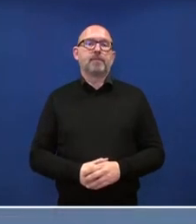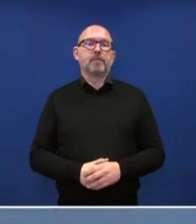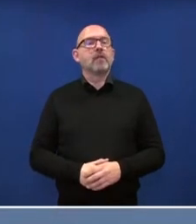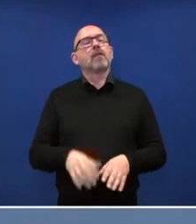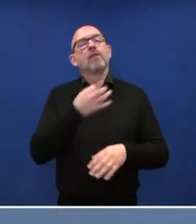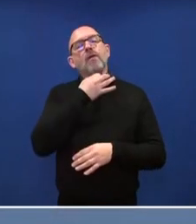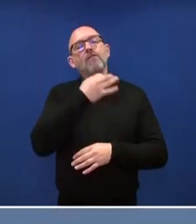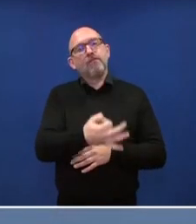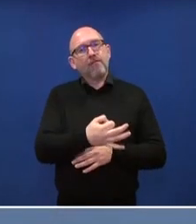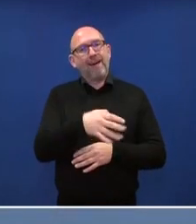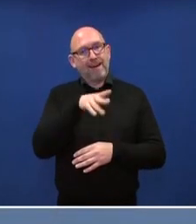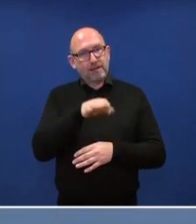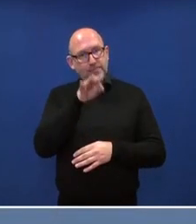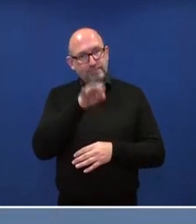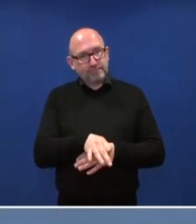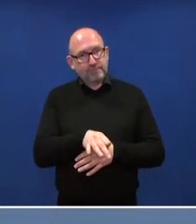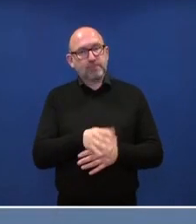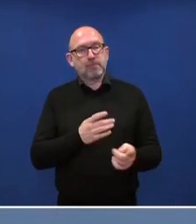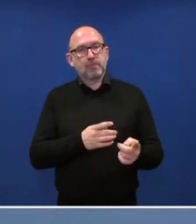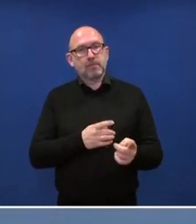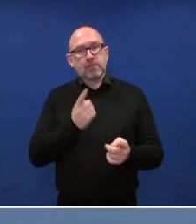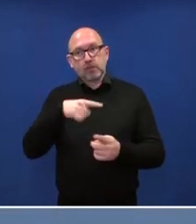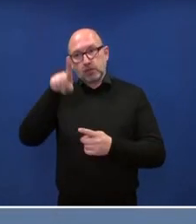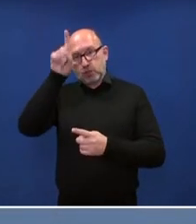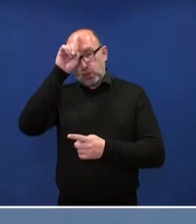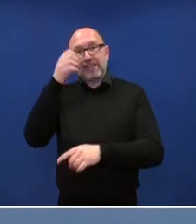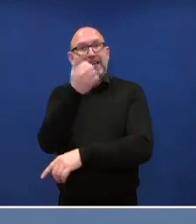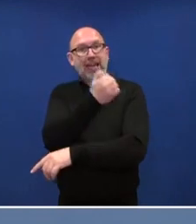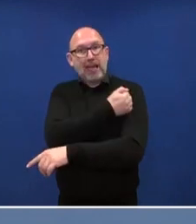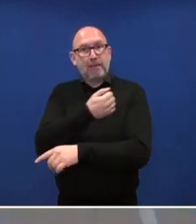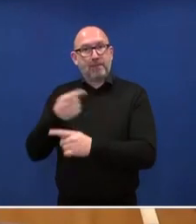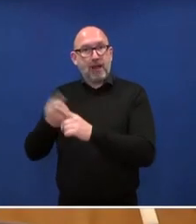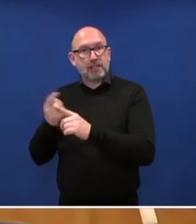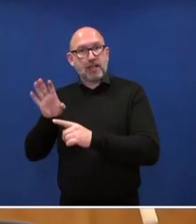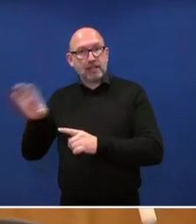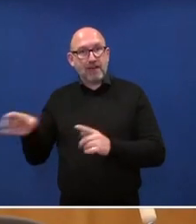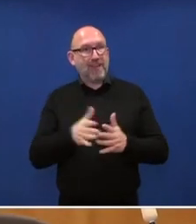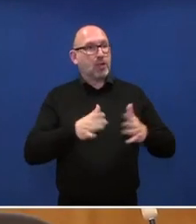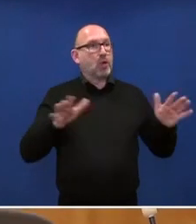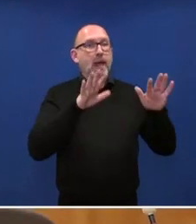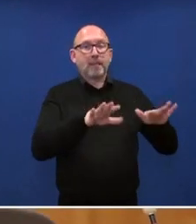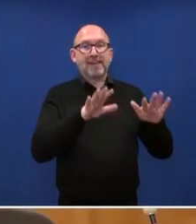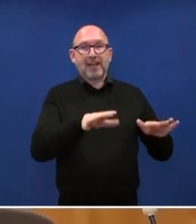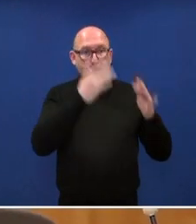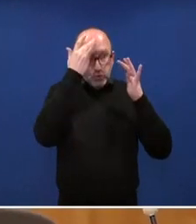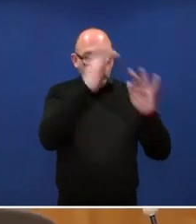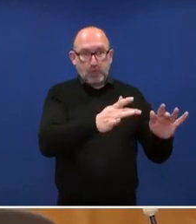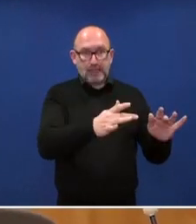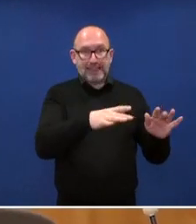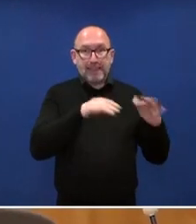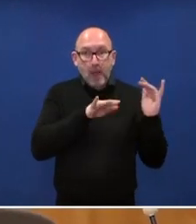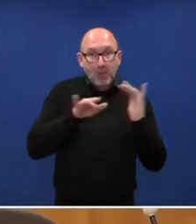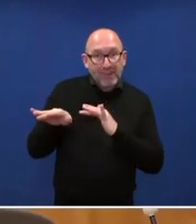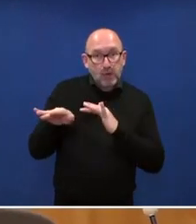Welche Auswirkungen hat das denn auf die vielleicht in Deutschland verfügbaren Impfdosen, wenn das jetzt in Großbritannien schon zugelassen wird? Gibt es da überhaupt Auswirkungen?